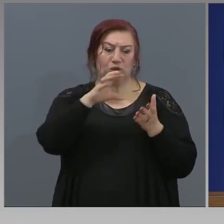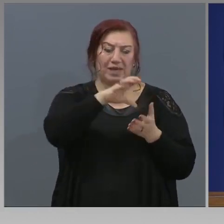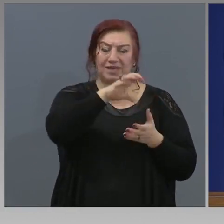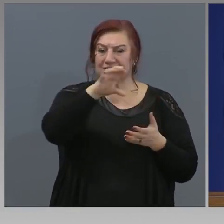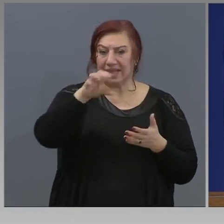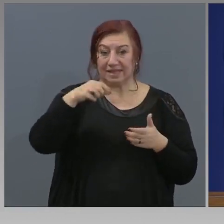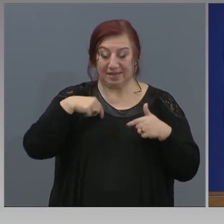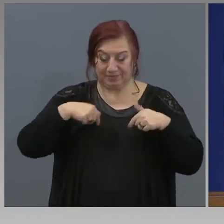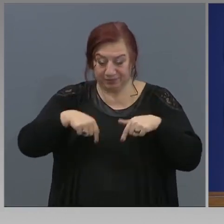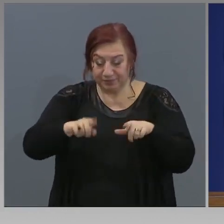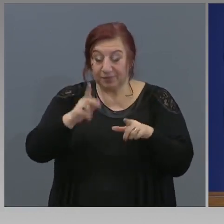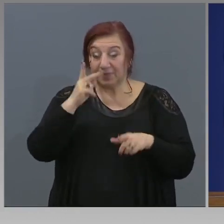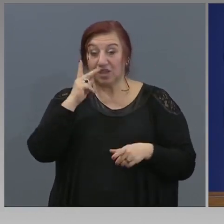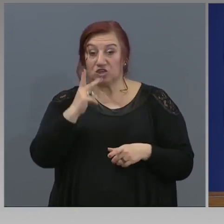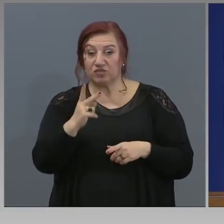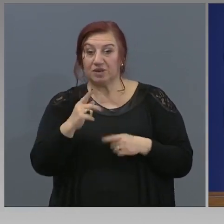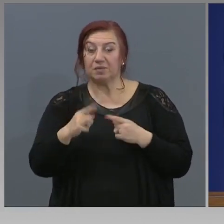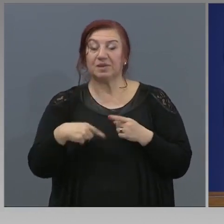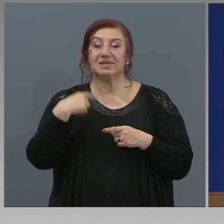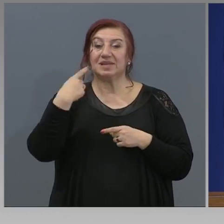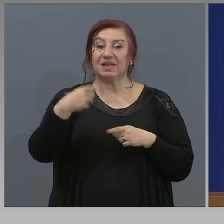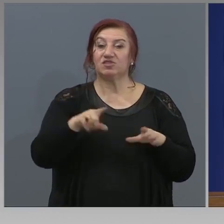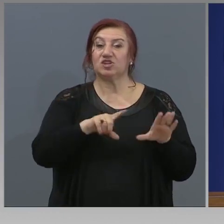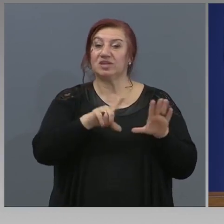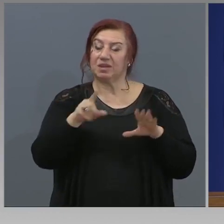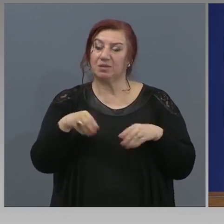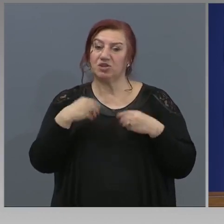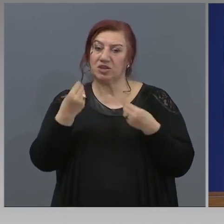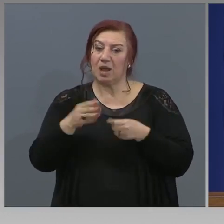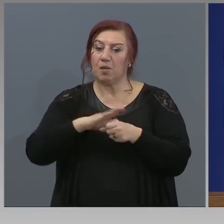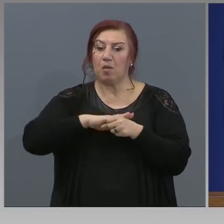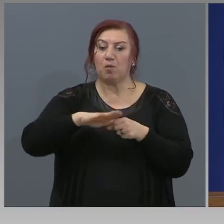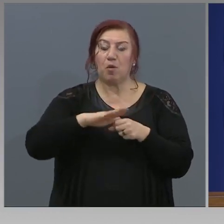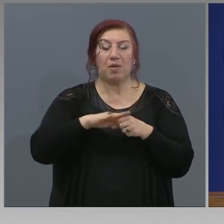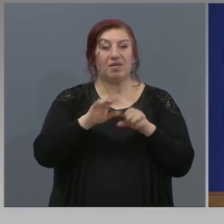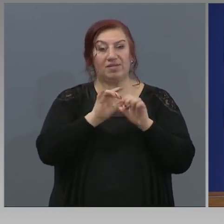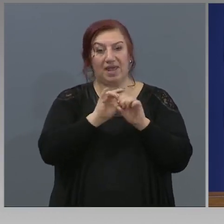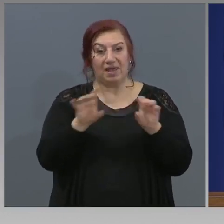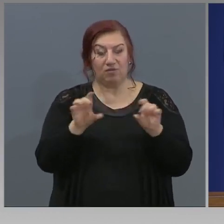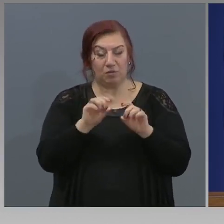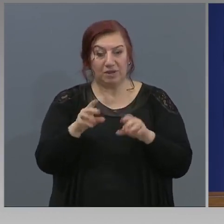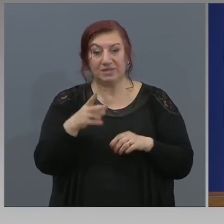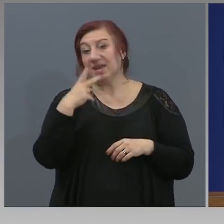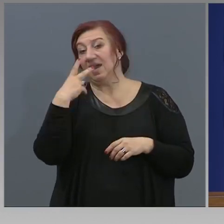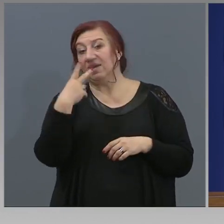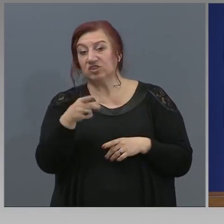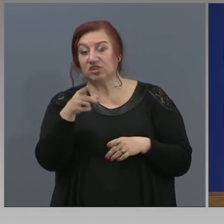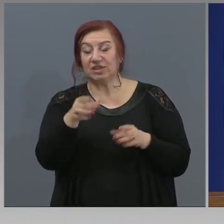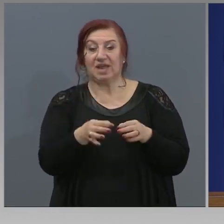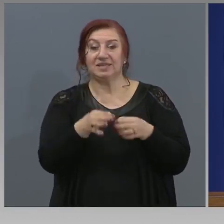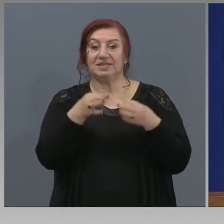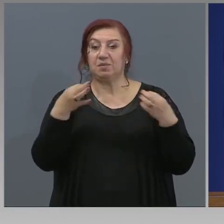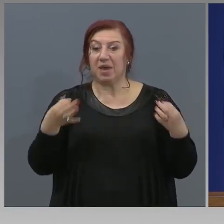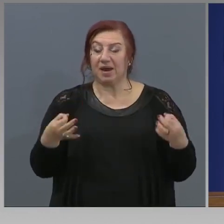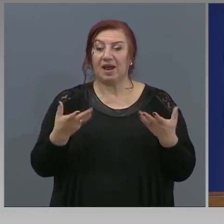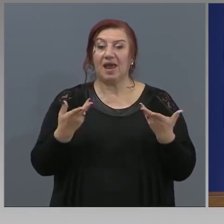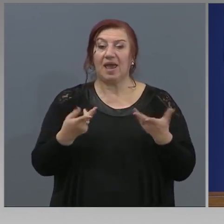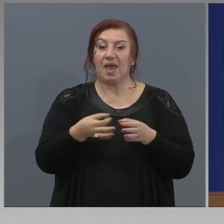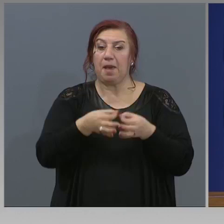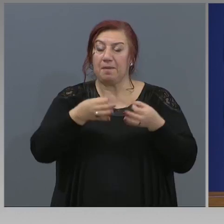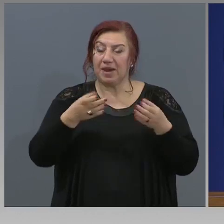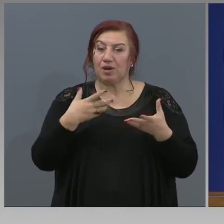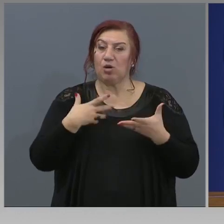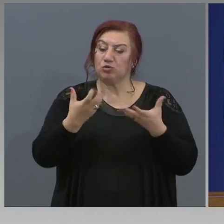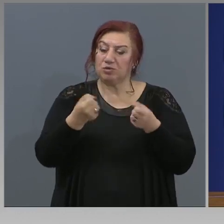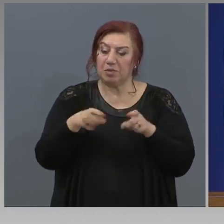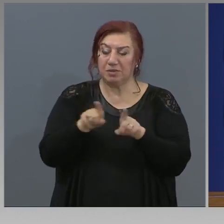видим. Следващата седмица ще ви дам по-изчерпателна информация. Виждате, че тази мярка, която се възприема и